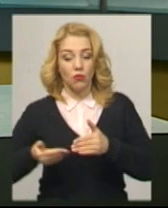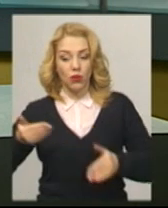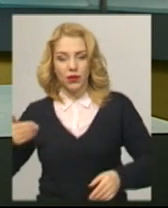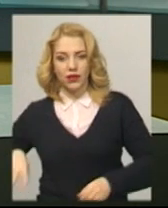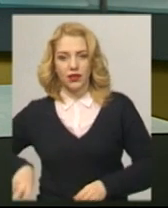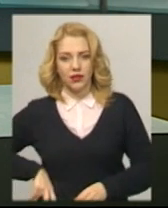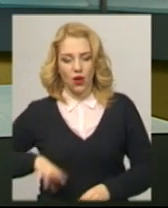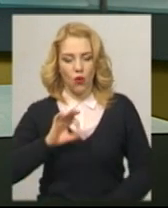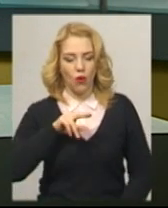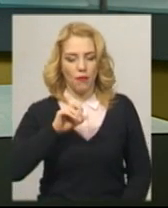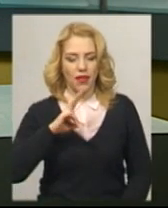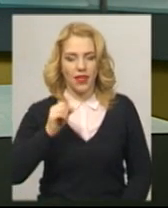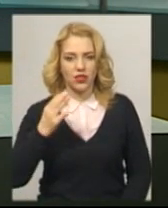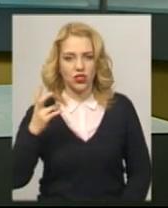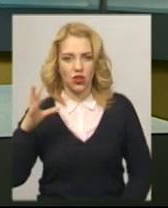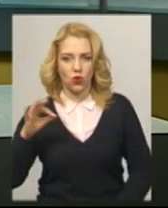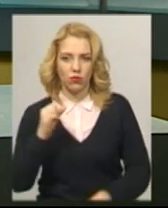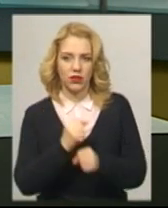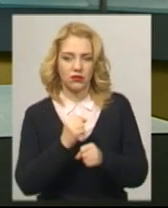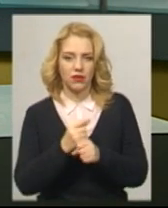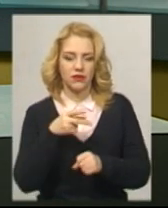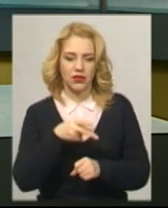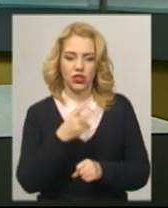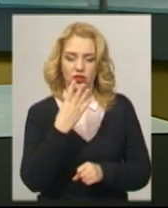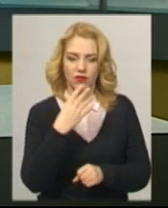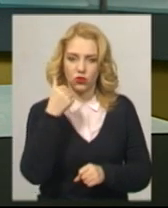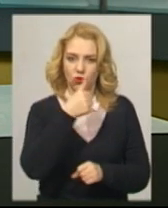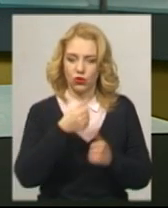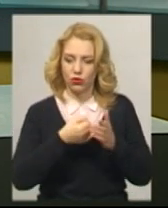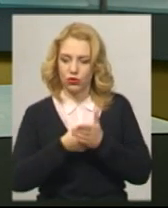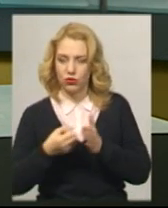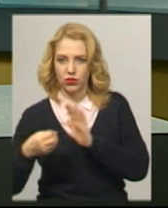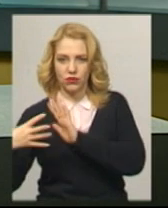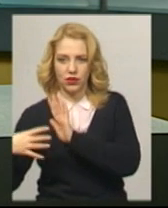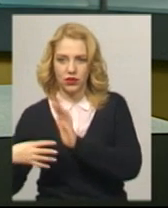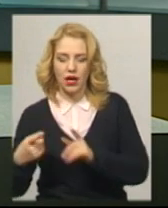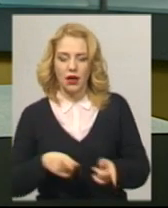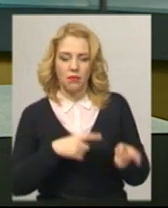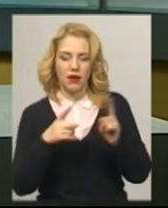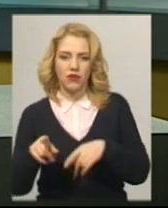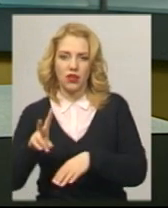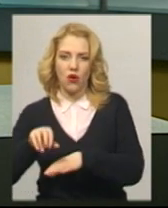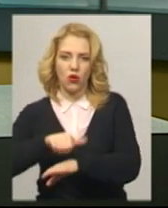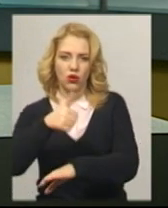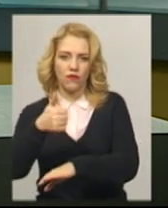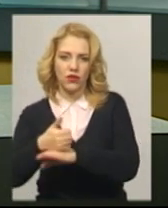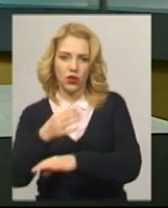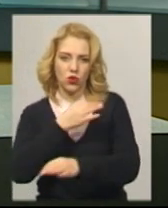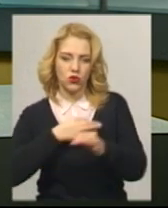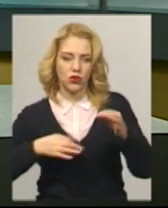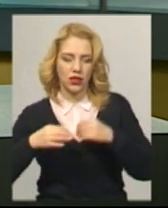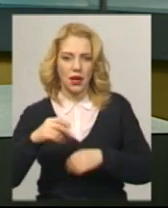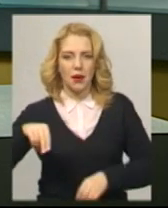який працював на цій посаді з 2004 року, переведений на посаду головного консультанта президента «Енергоатом» на